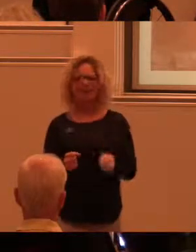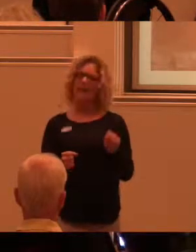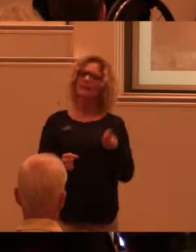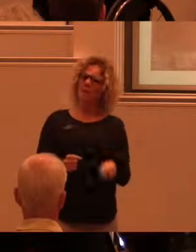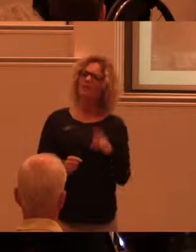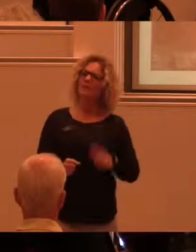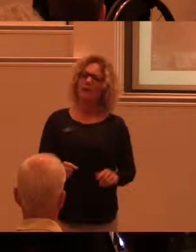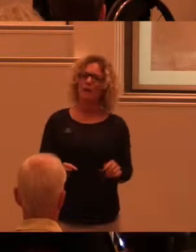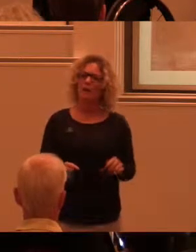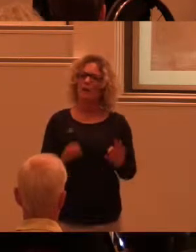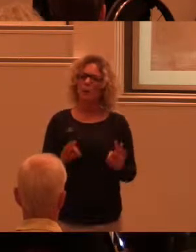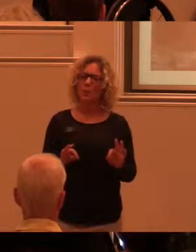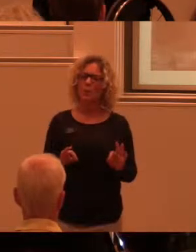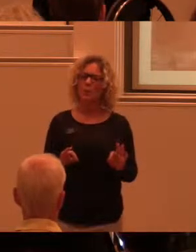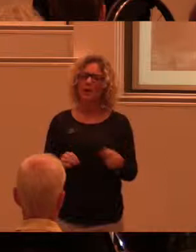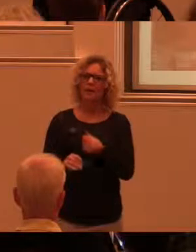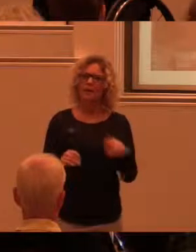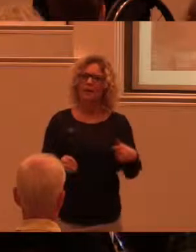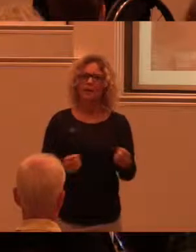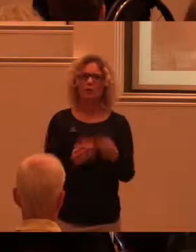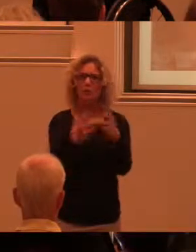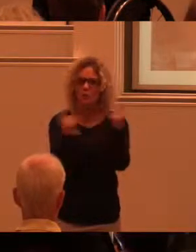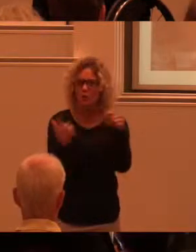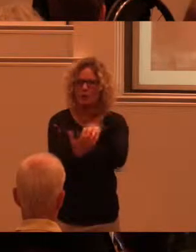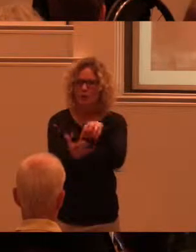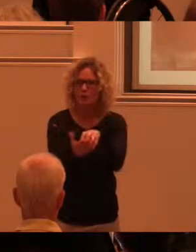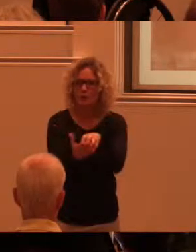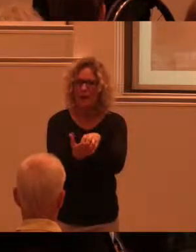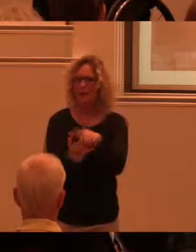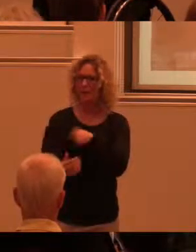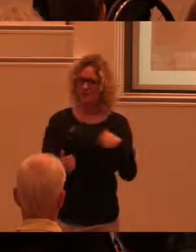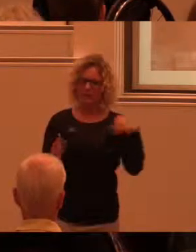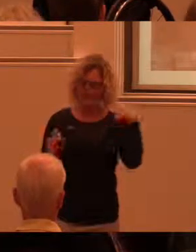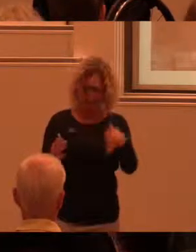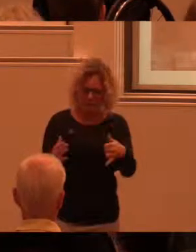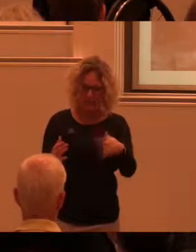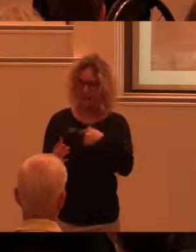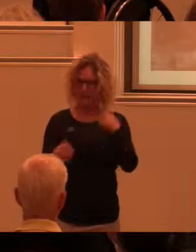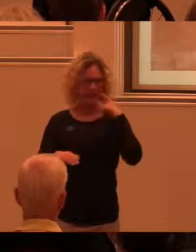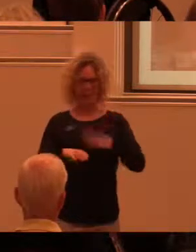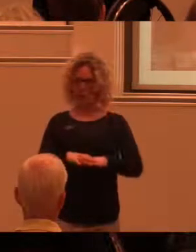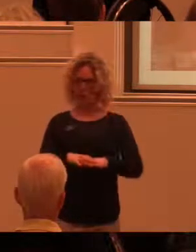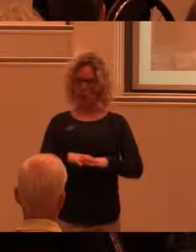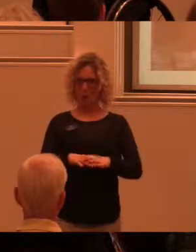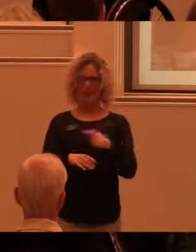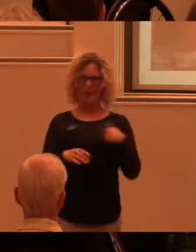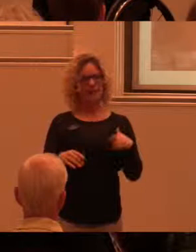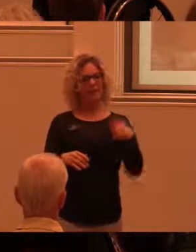vi när vi skapar nytt i samhället. Varje gång bygger in tidsandan som råder just då.